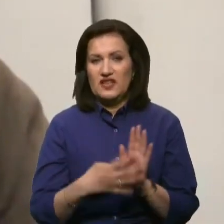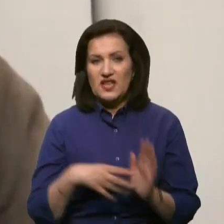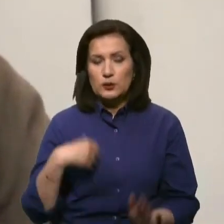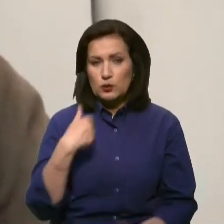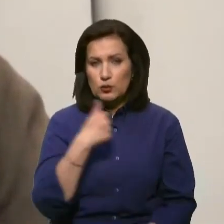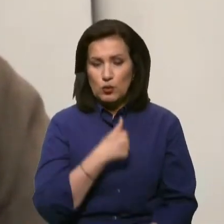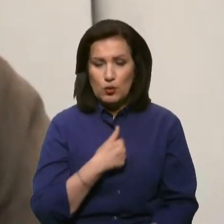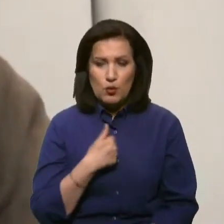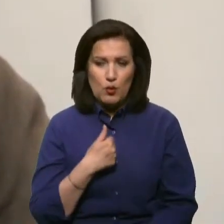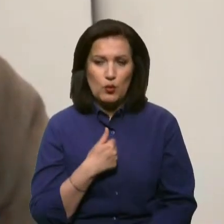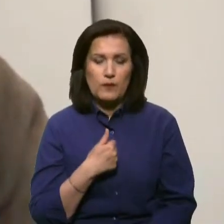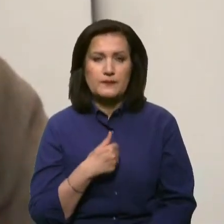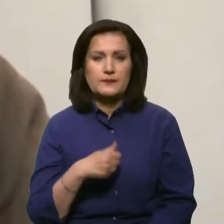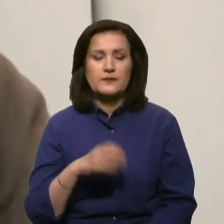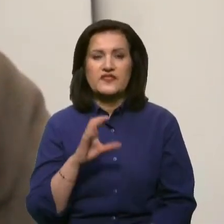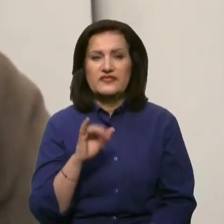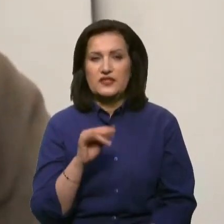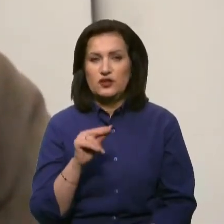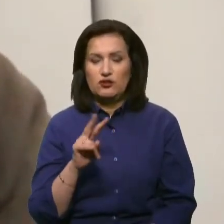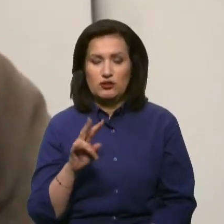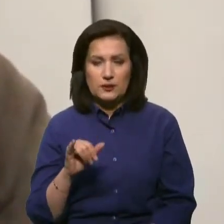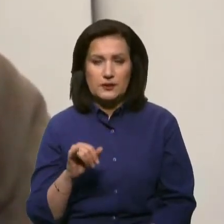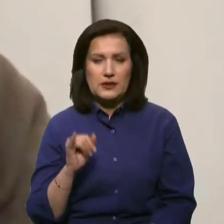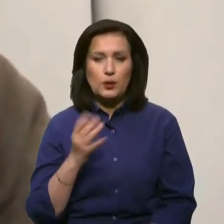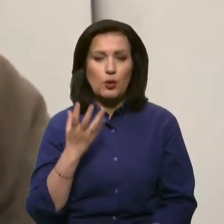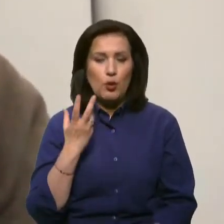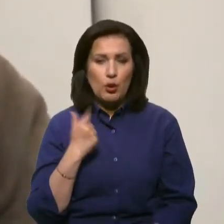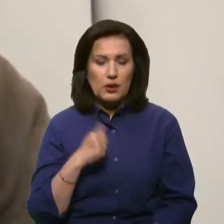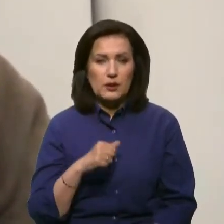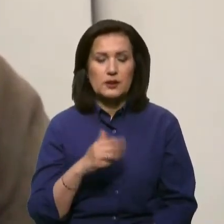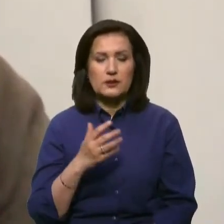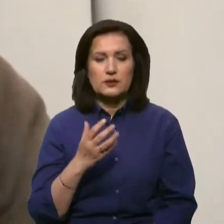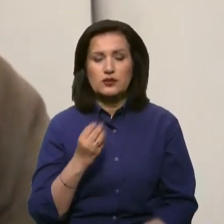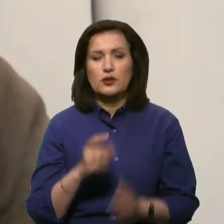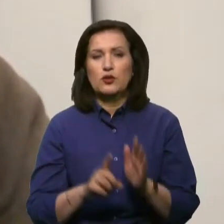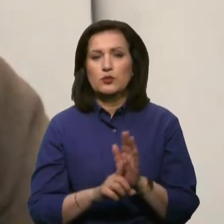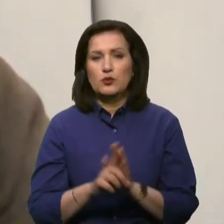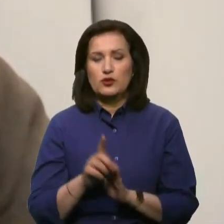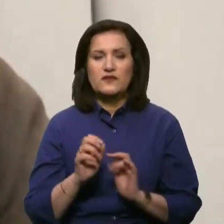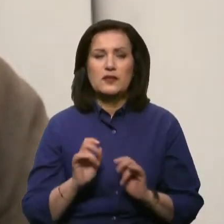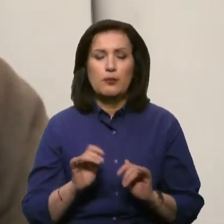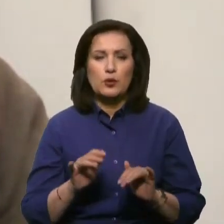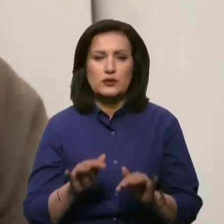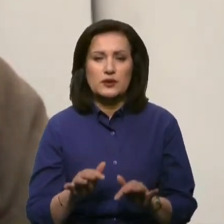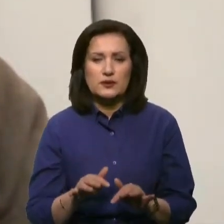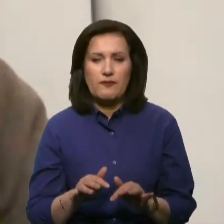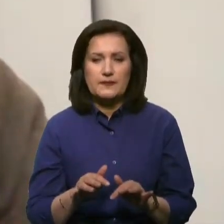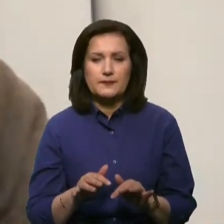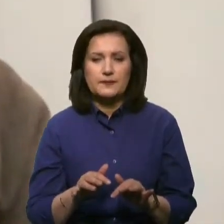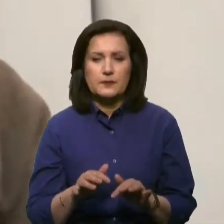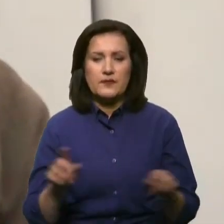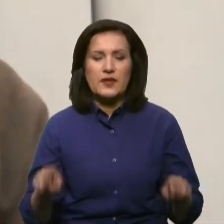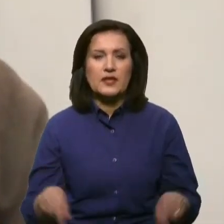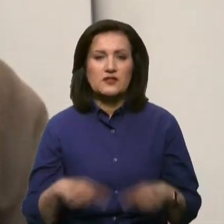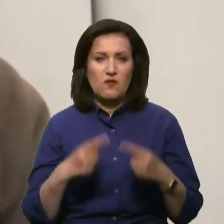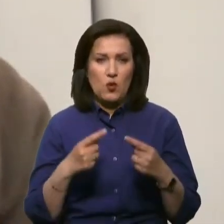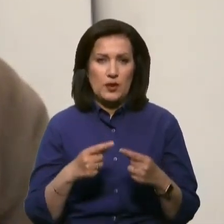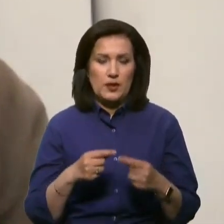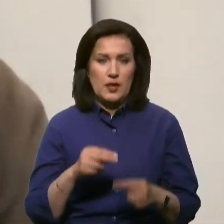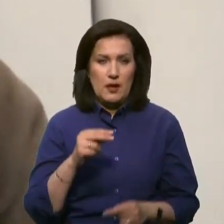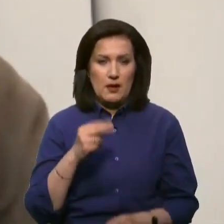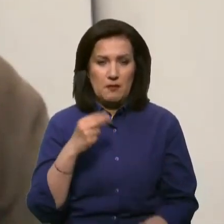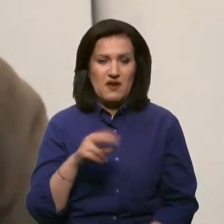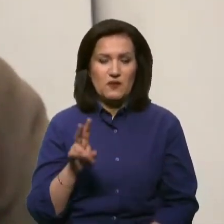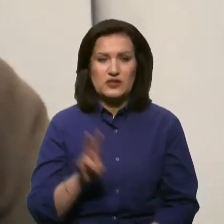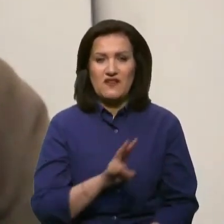року у січні, і коли ще розпочався процес створення православної